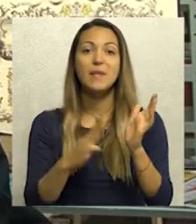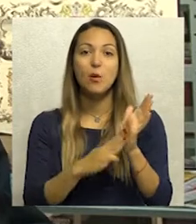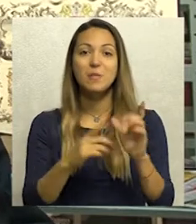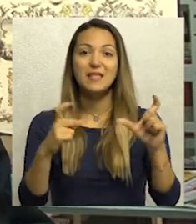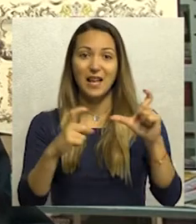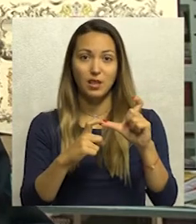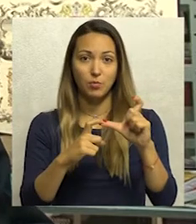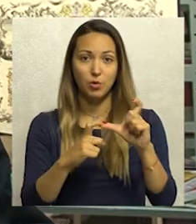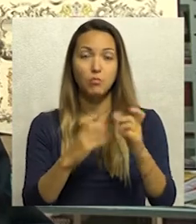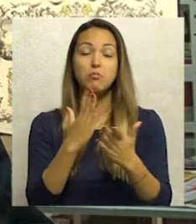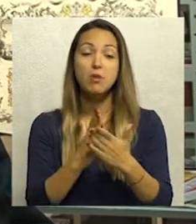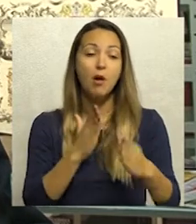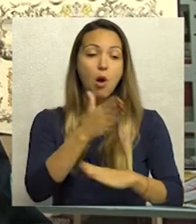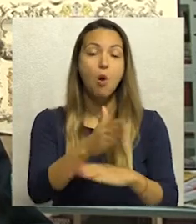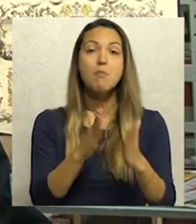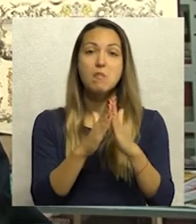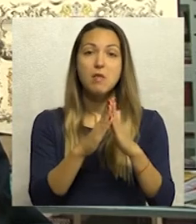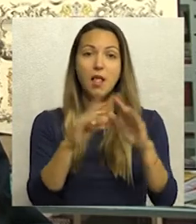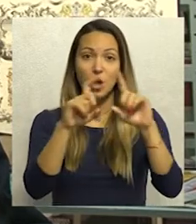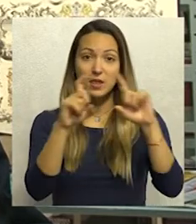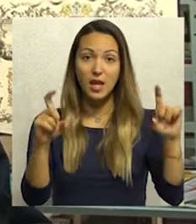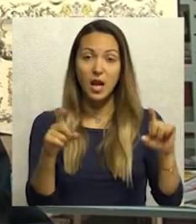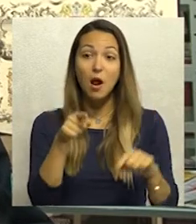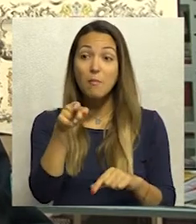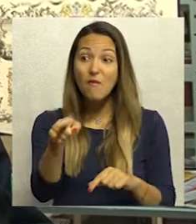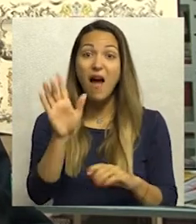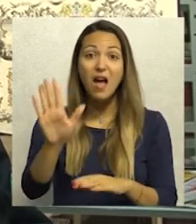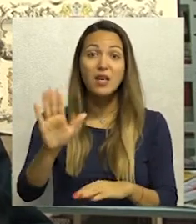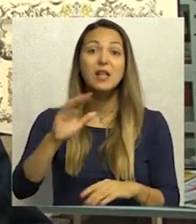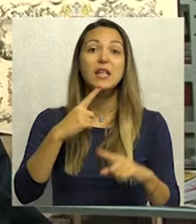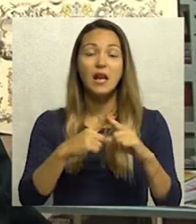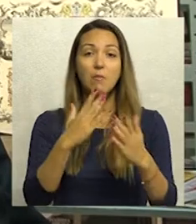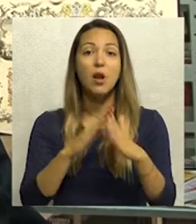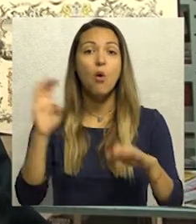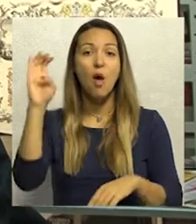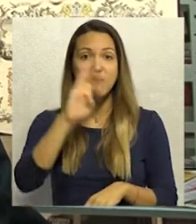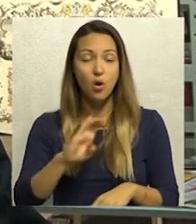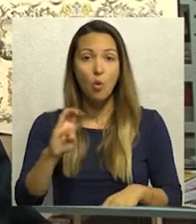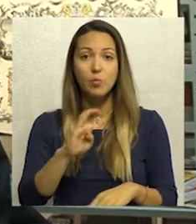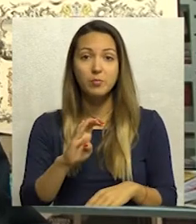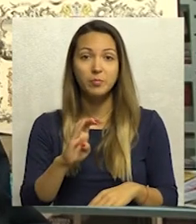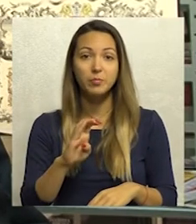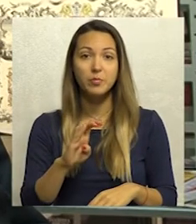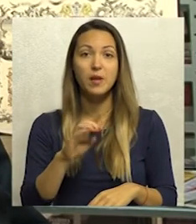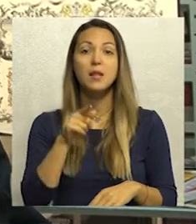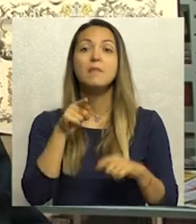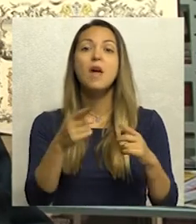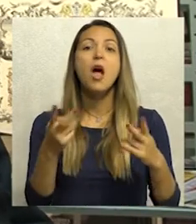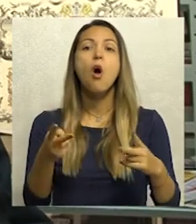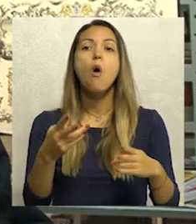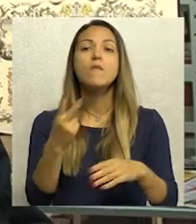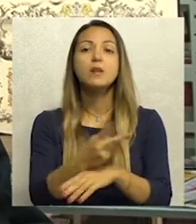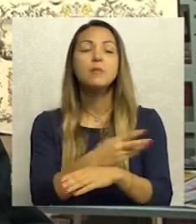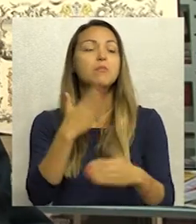i rekao kada bi ovakvih jerarha bilo u Evropi, gde bi ovom kontinentu bio kraj.